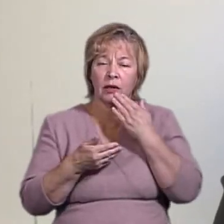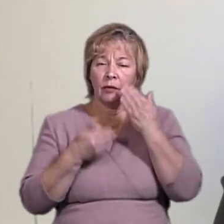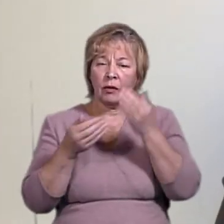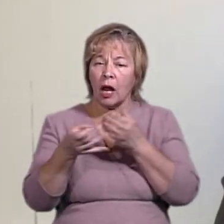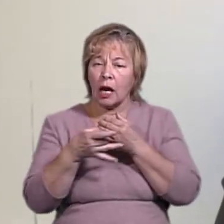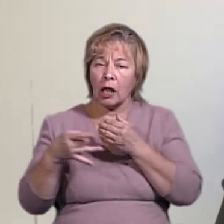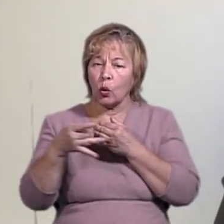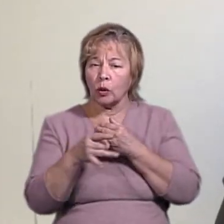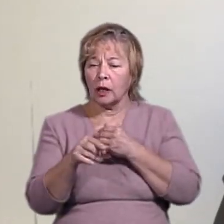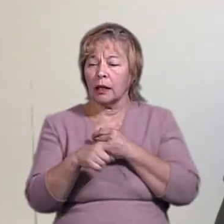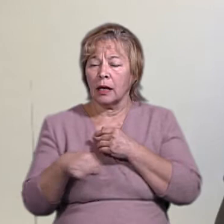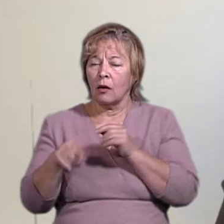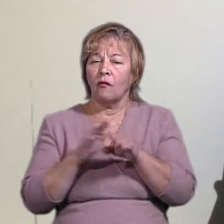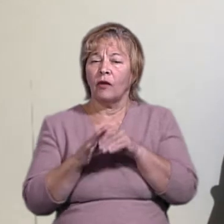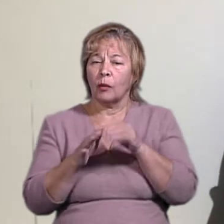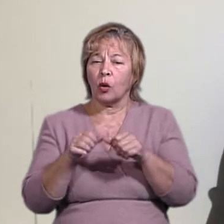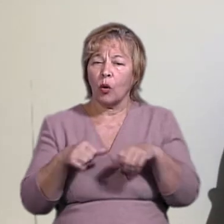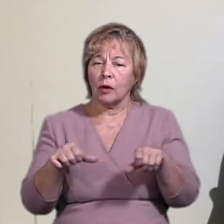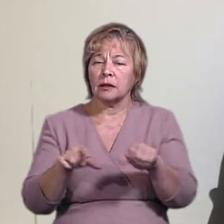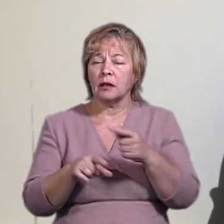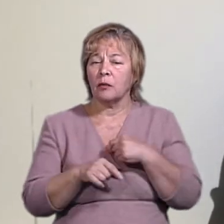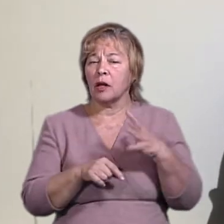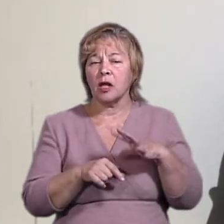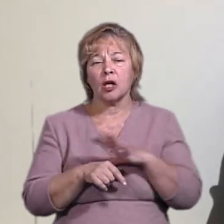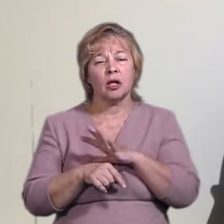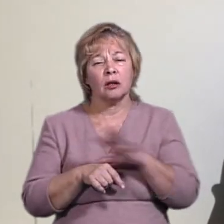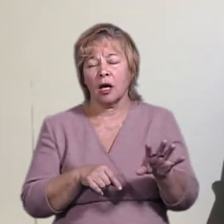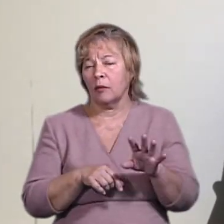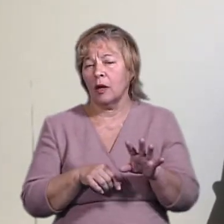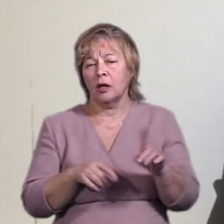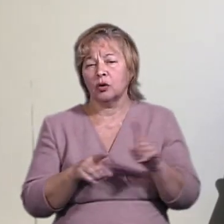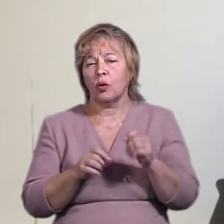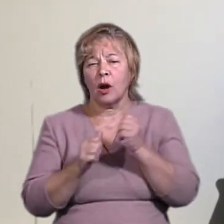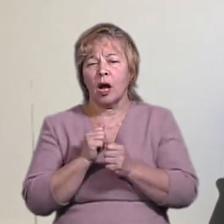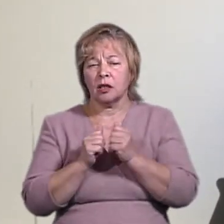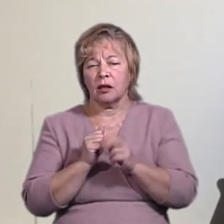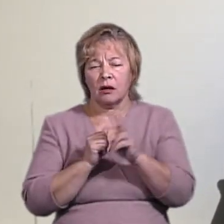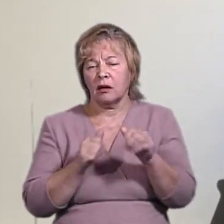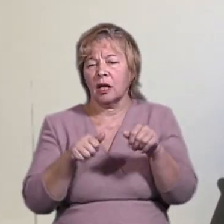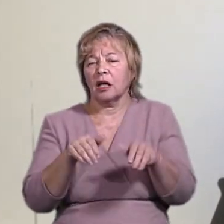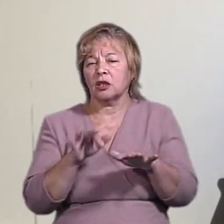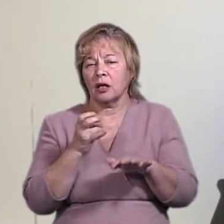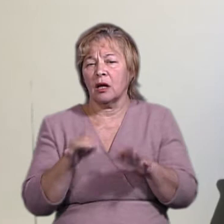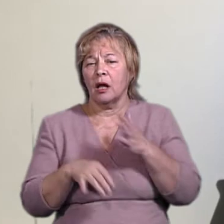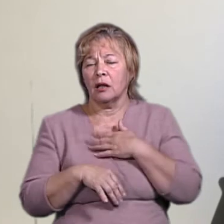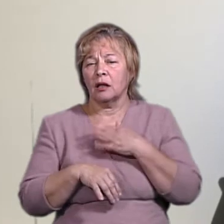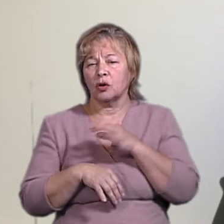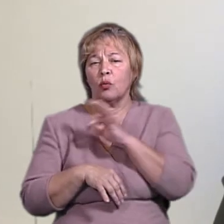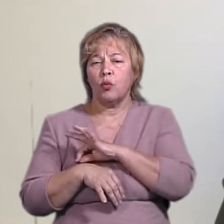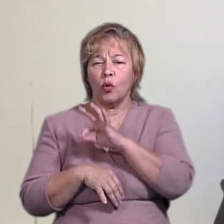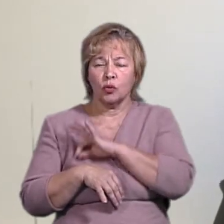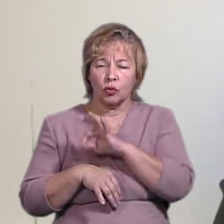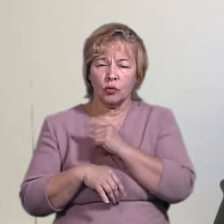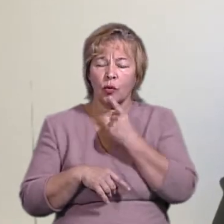районних територіальних виборчих комісій, і ми не очікуємо від ДВК насправді жодних по суті рішень. На нашу користь це саме